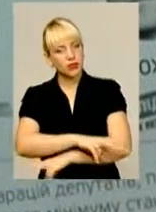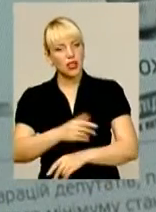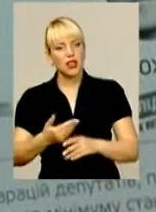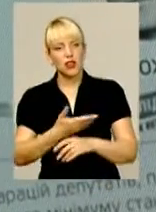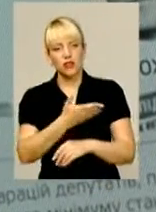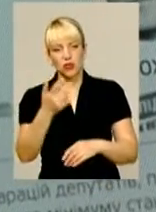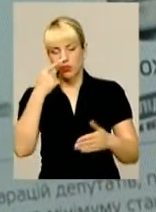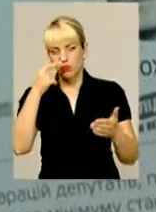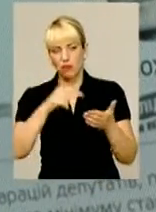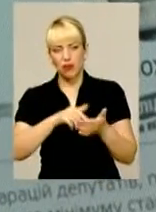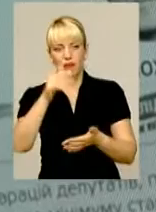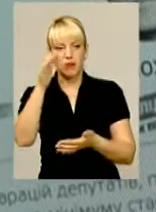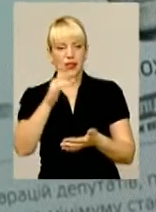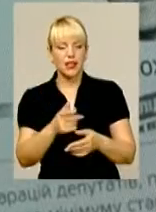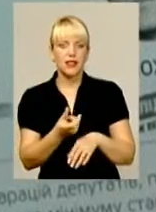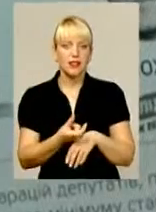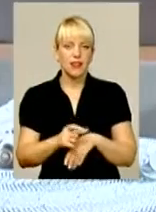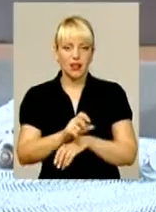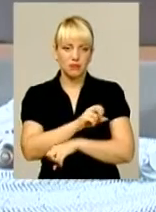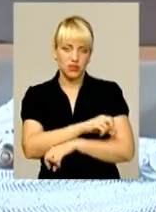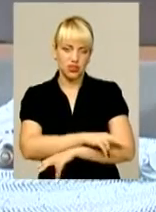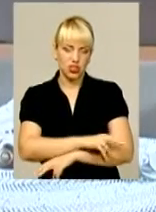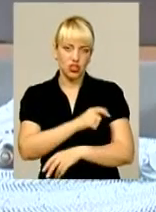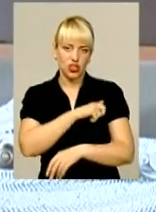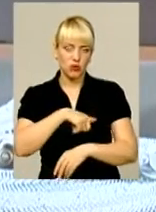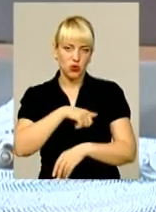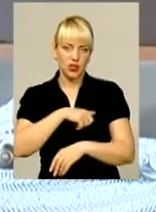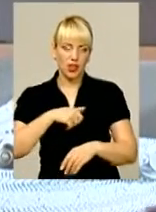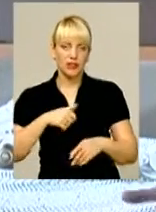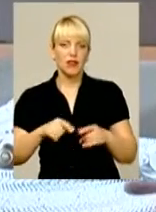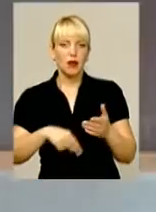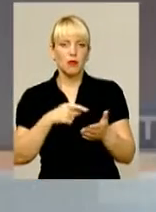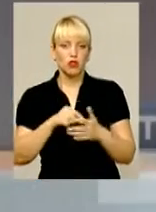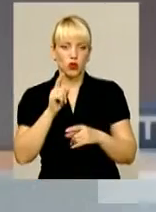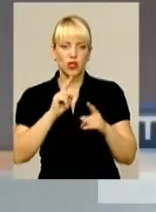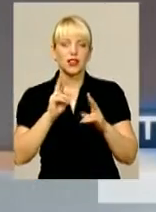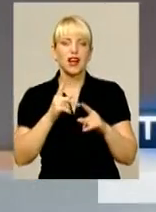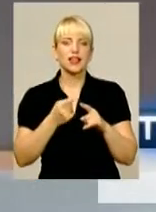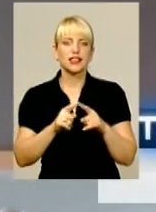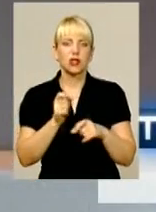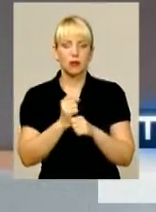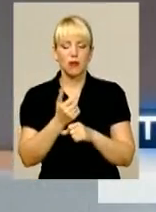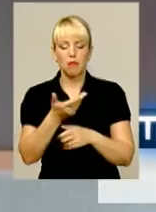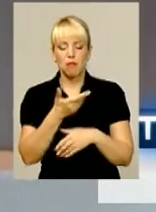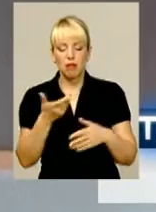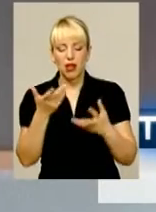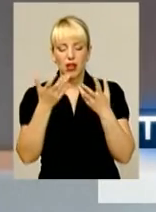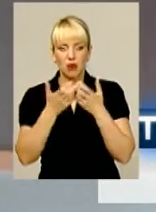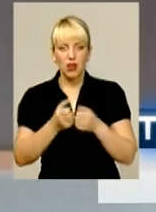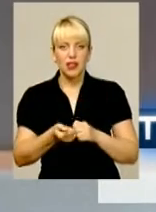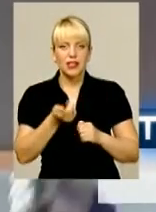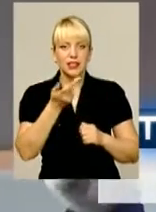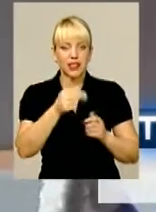у переліку найбідніших депутатів міської ради. Як ми його робили? Ми рахували кількість членів сім'ї